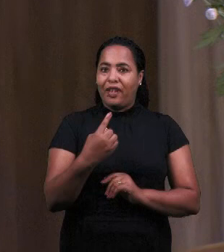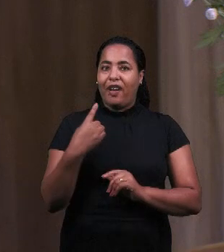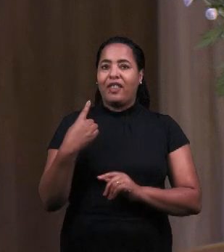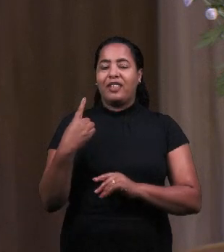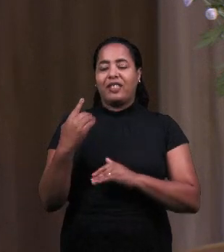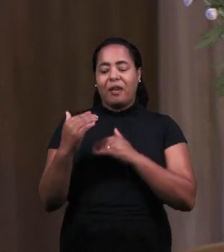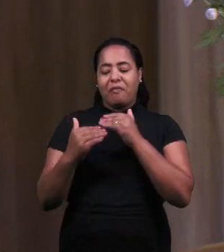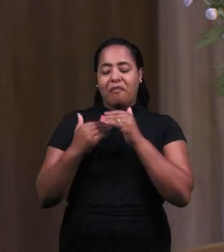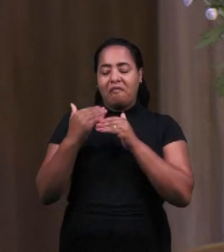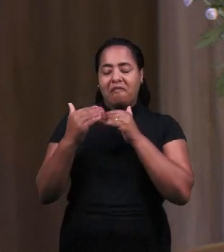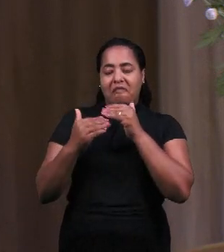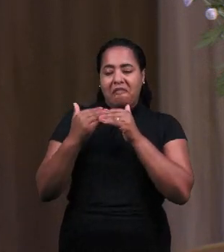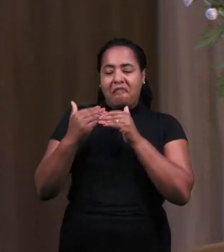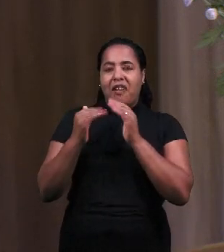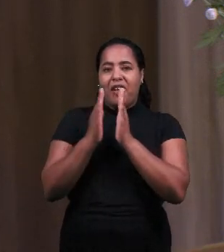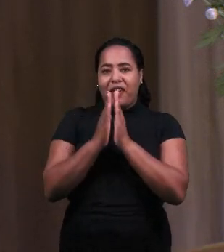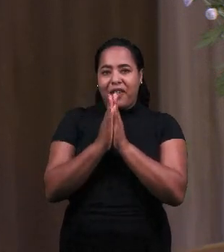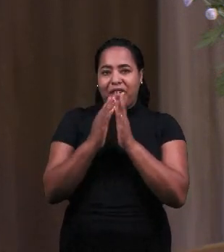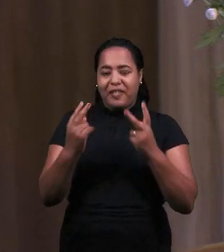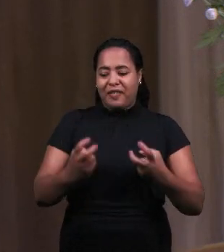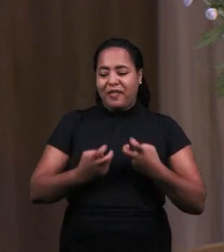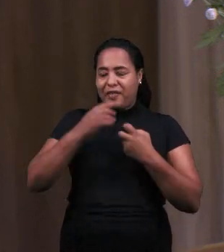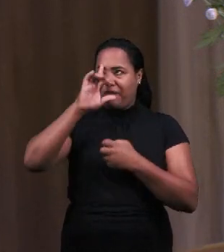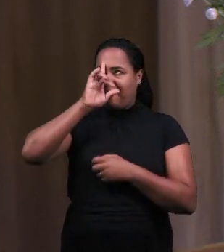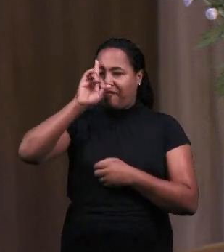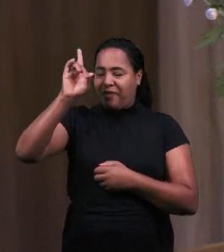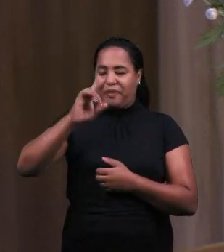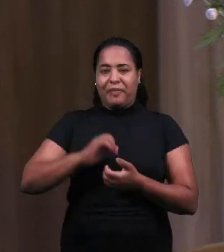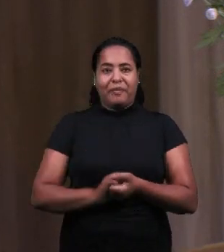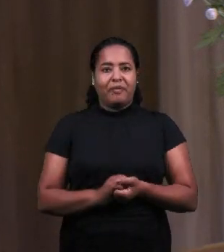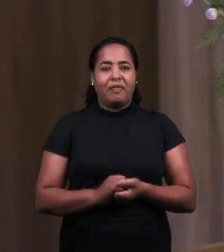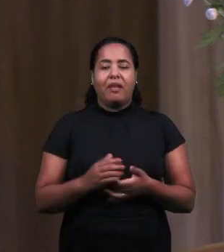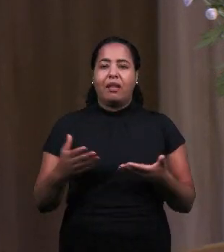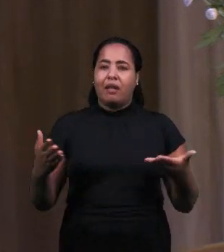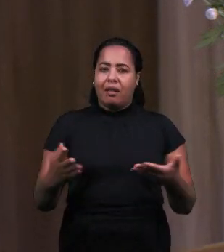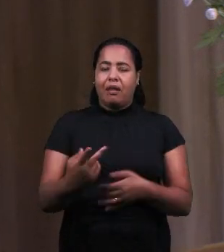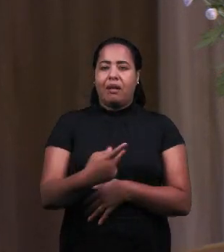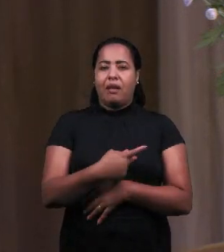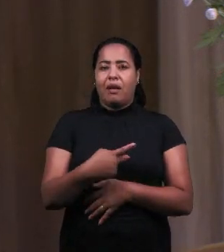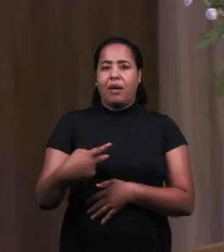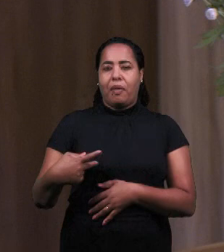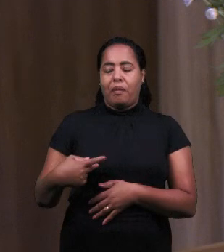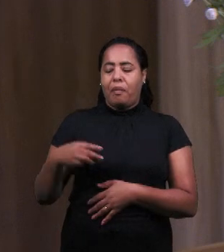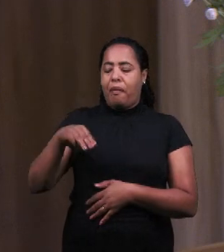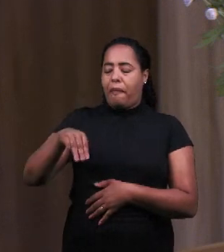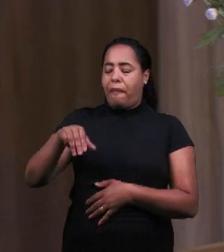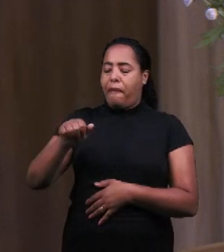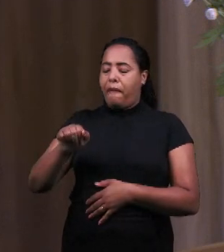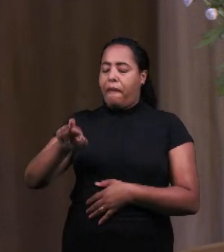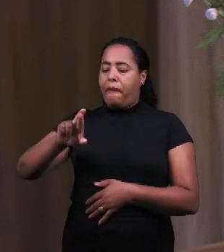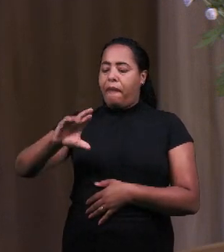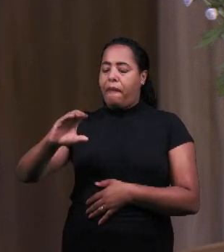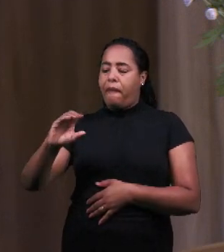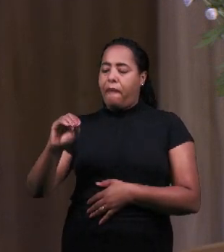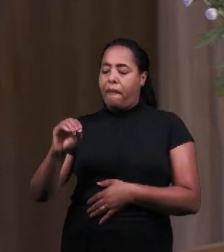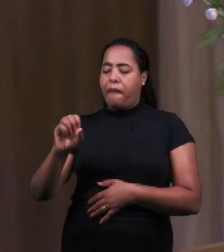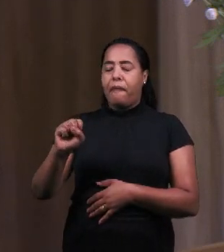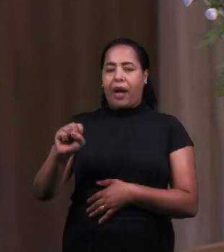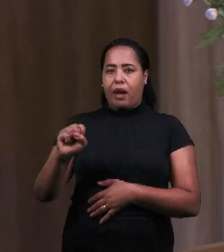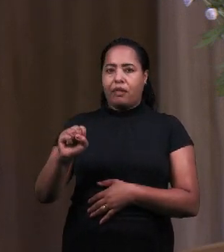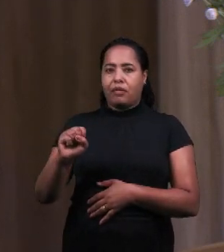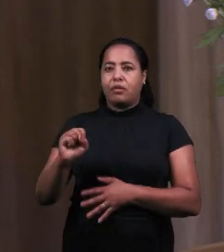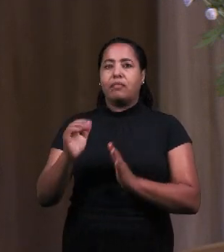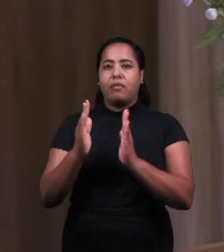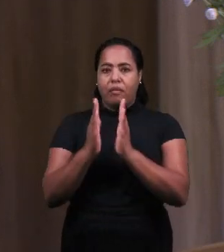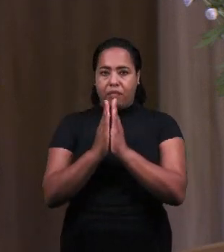усовершенствуемся, хвалия в воззвании нашим Господу. И